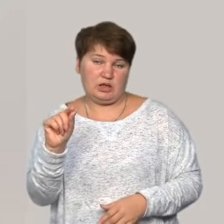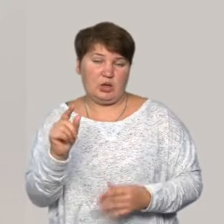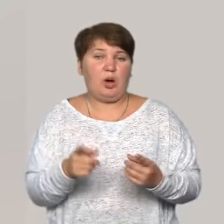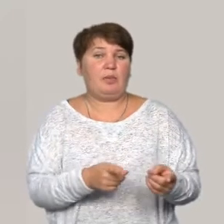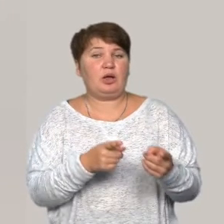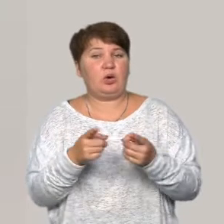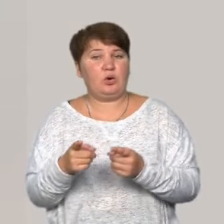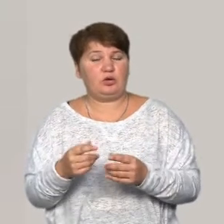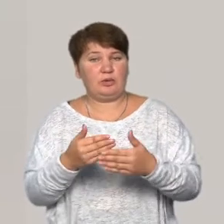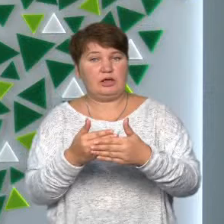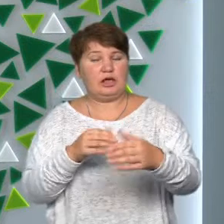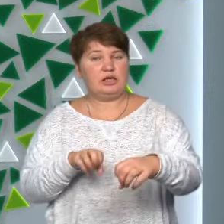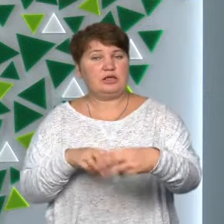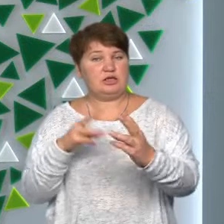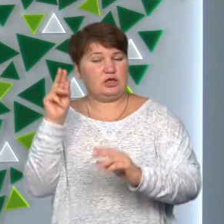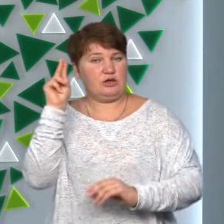дистанційне навчання.